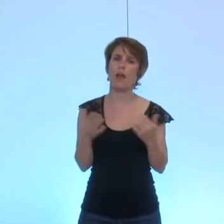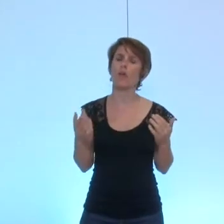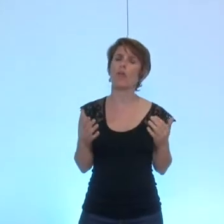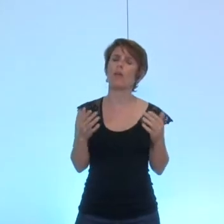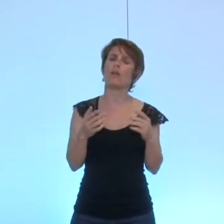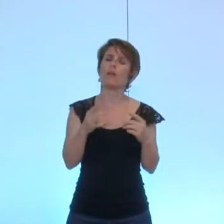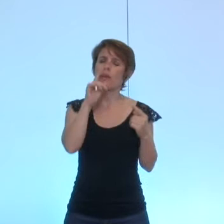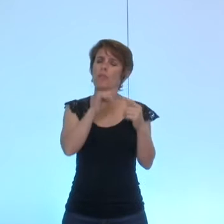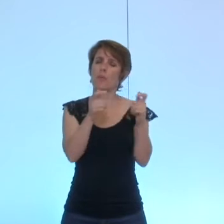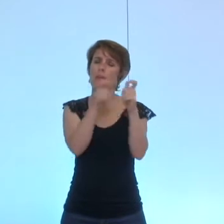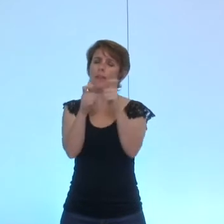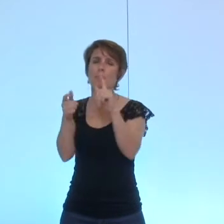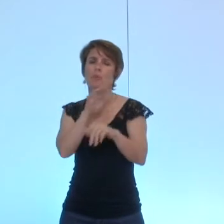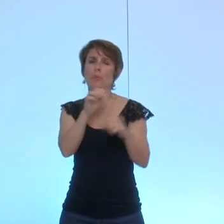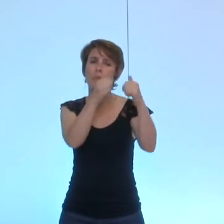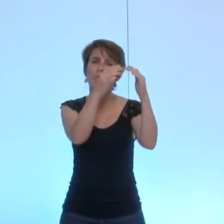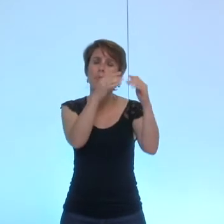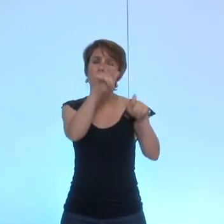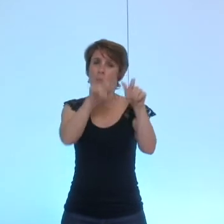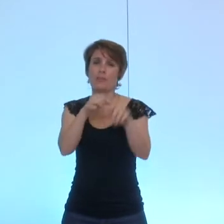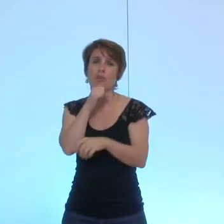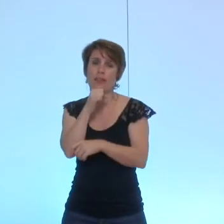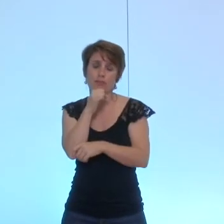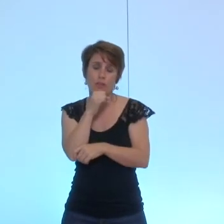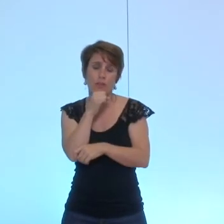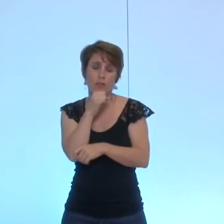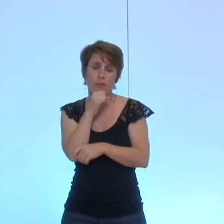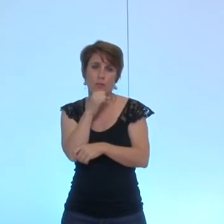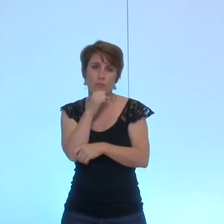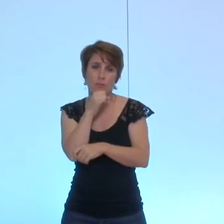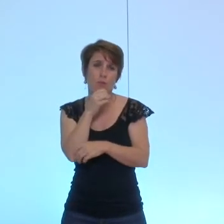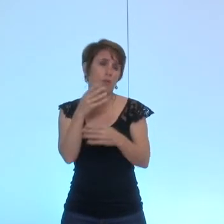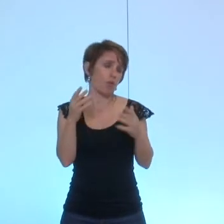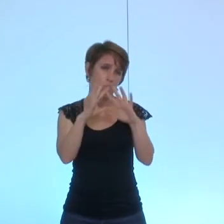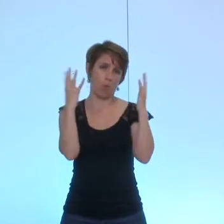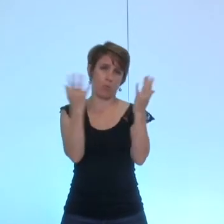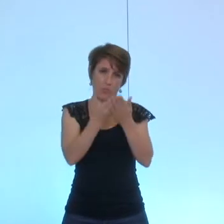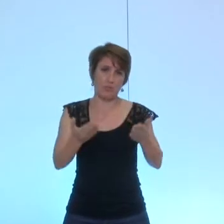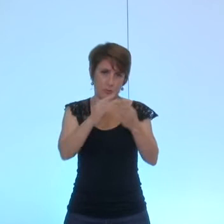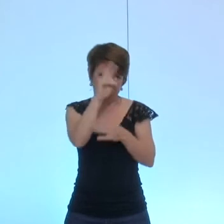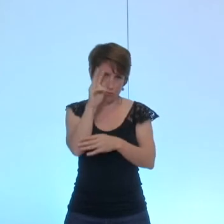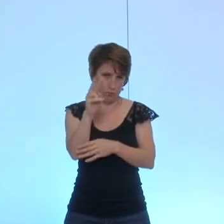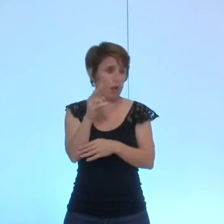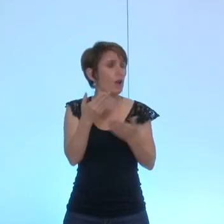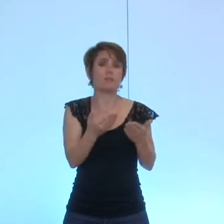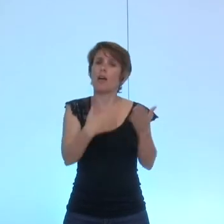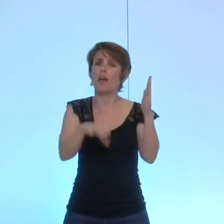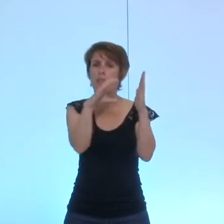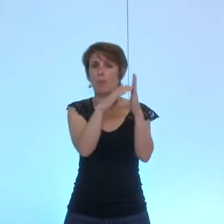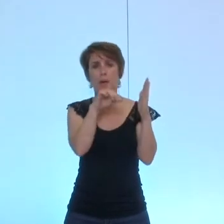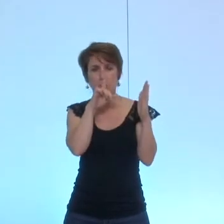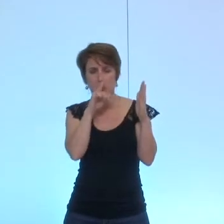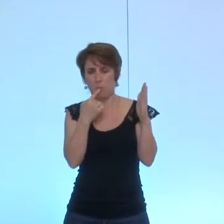âgées qui ne font pas partie de l'objet de la délibération actuelle mais effectivement pour dire clairement qu'il y a bien un projet